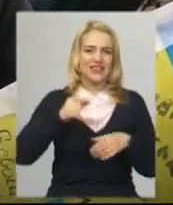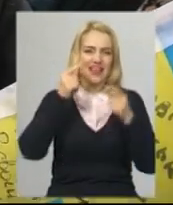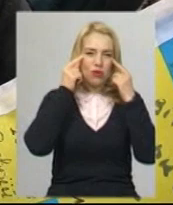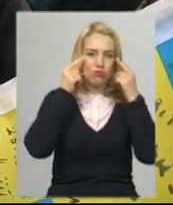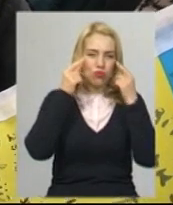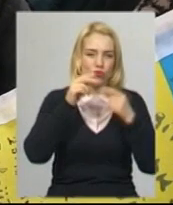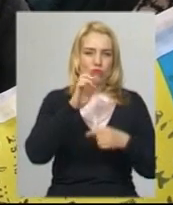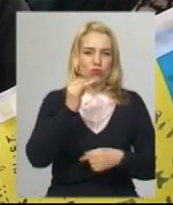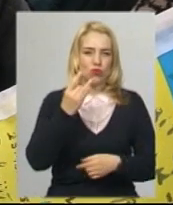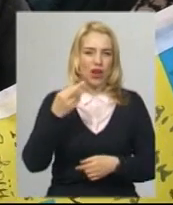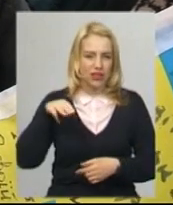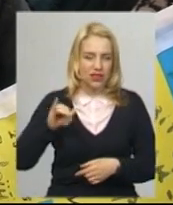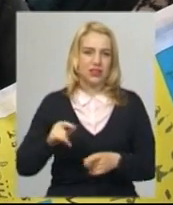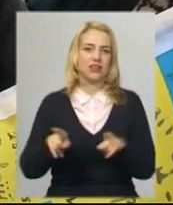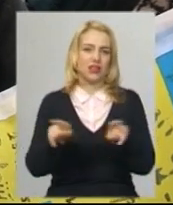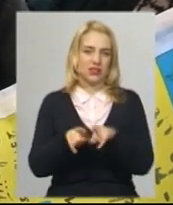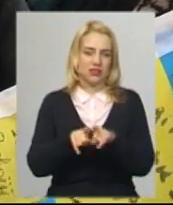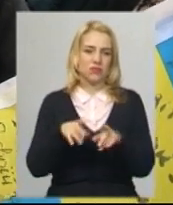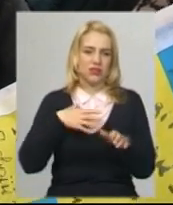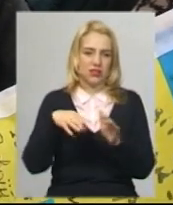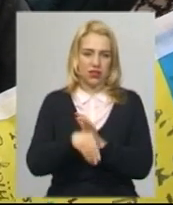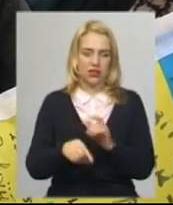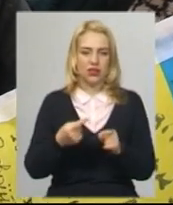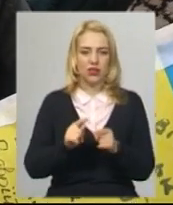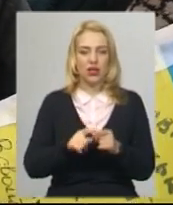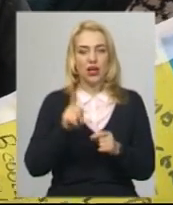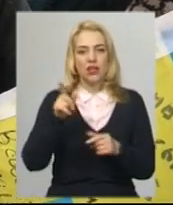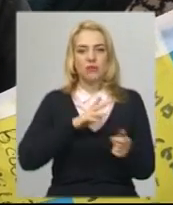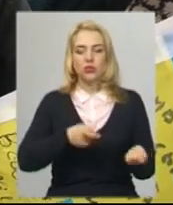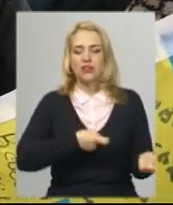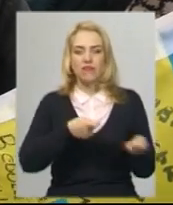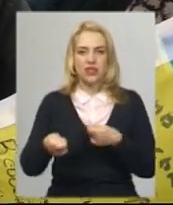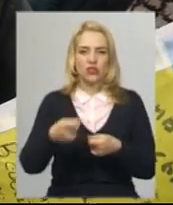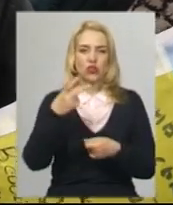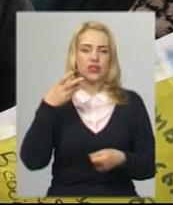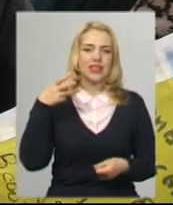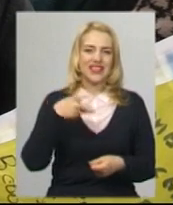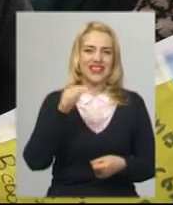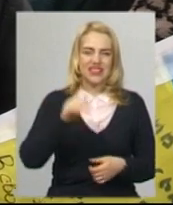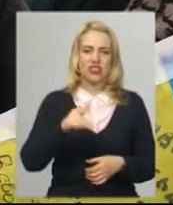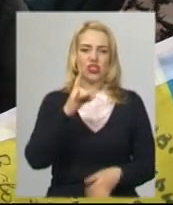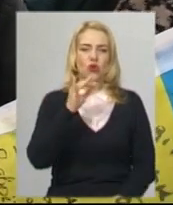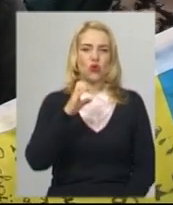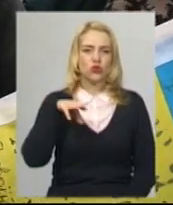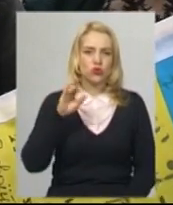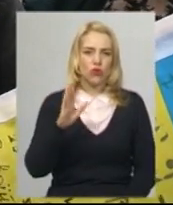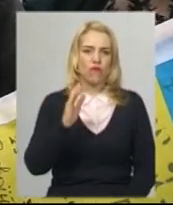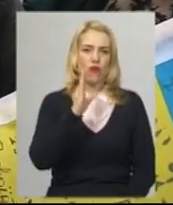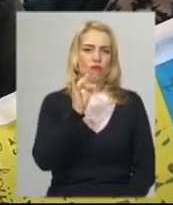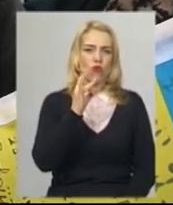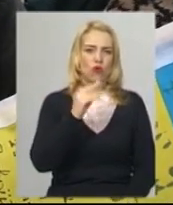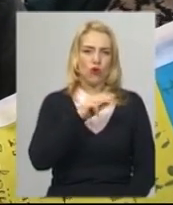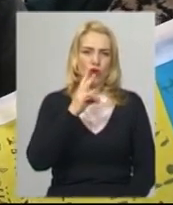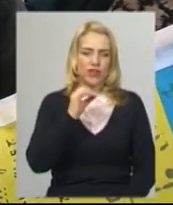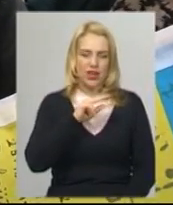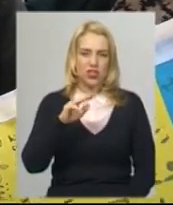День народження Шевченка відмічали у 2014 році. Вони завезли їх біля трьох тисяч чоловіків. Ростовські, Воронежські. Вони на нас накинулися,